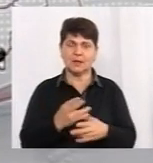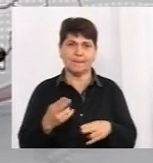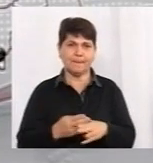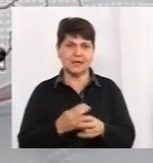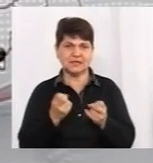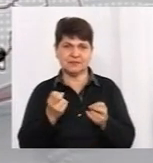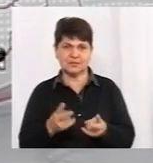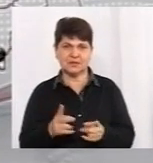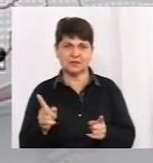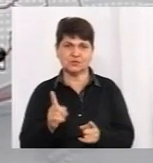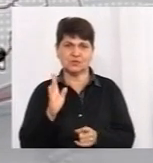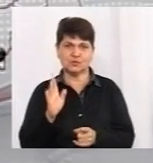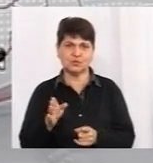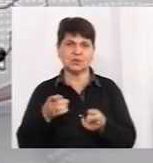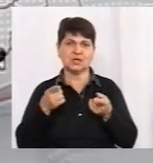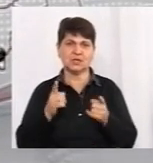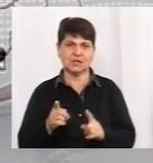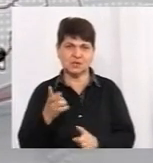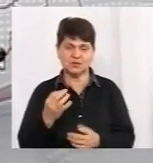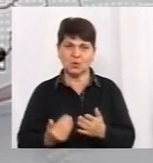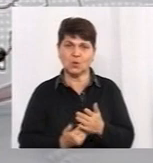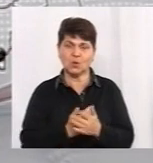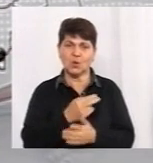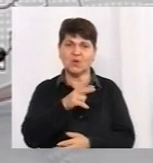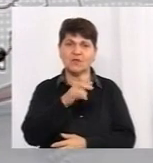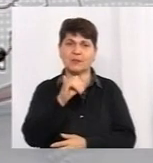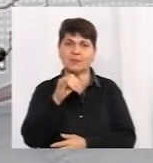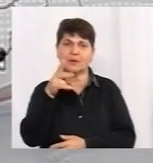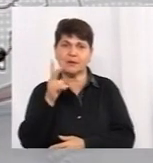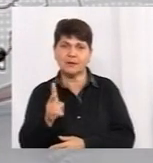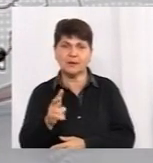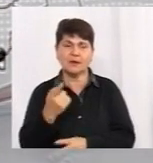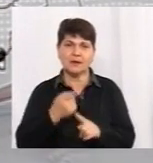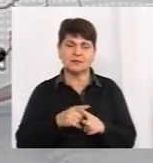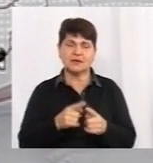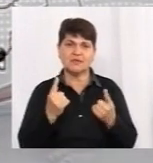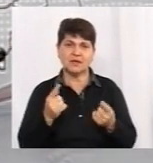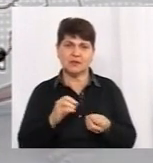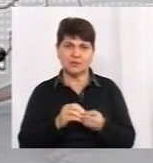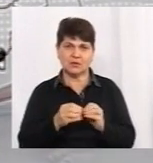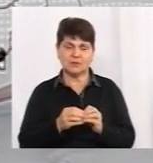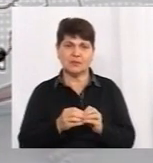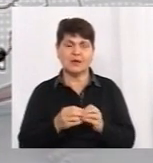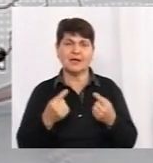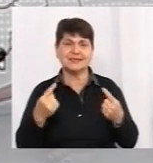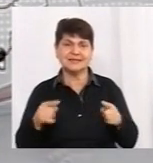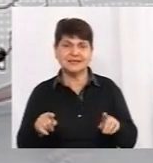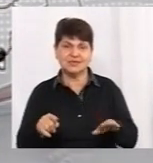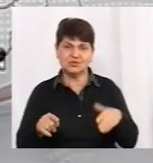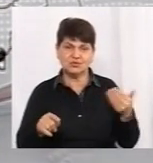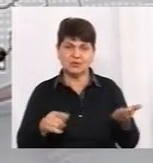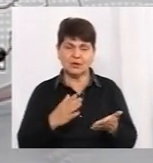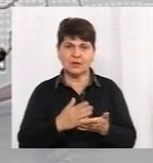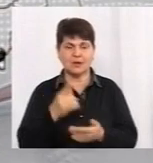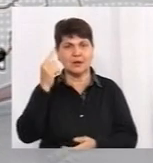новий пік, і це велика проблема. З іншої, є психологічний тиск.